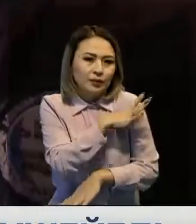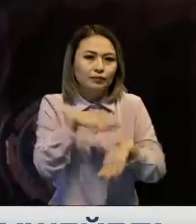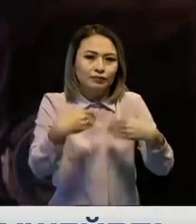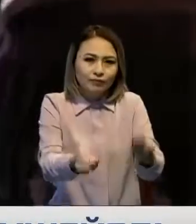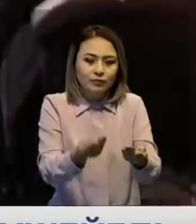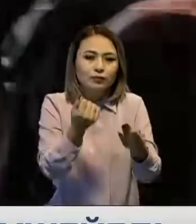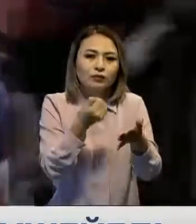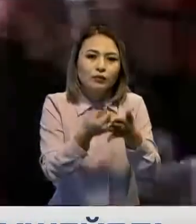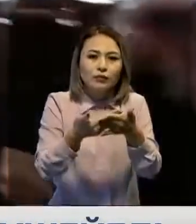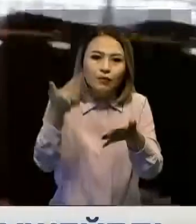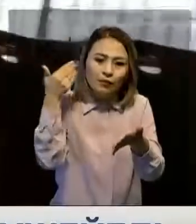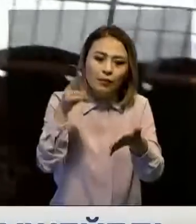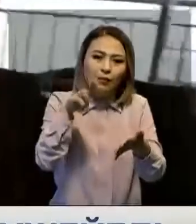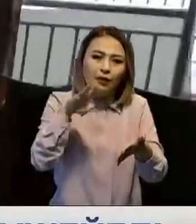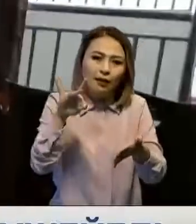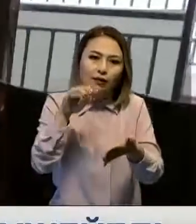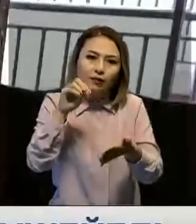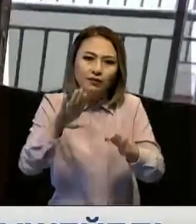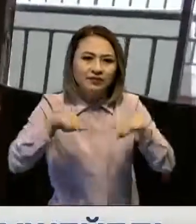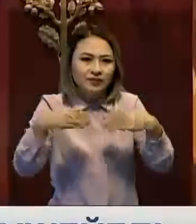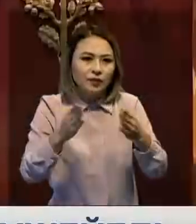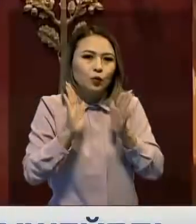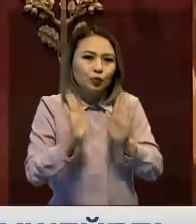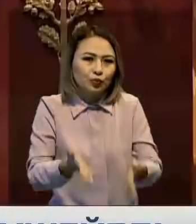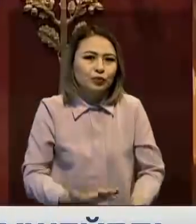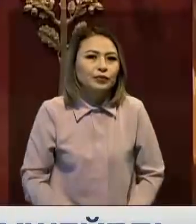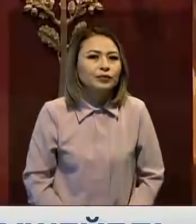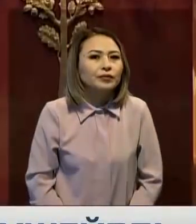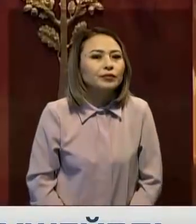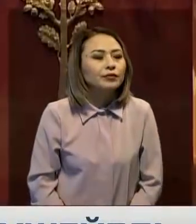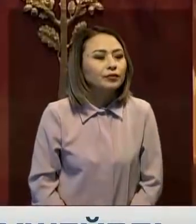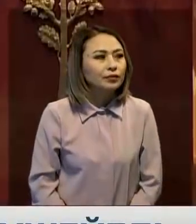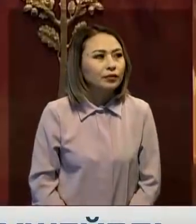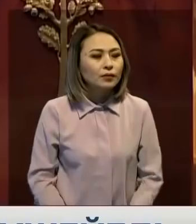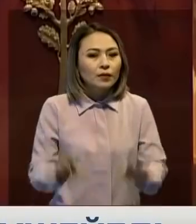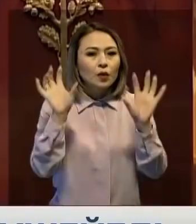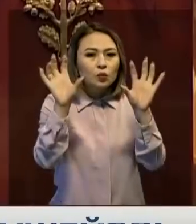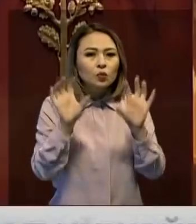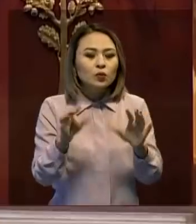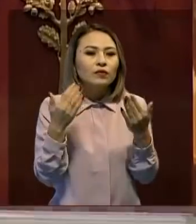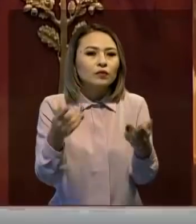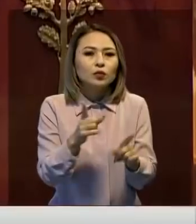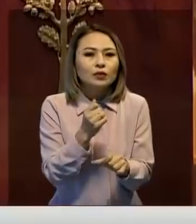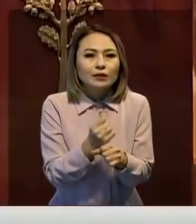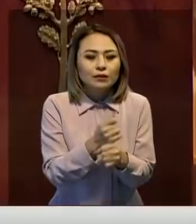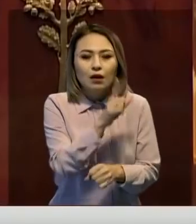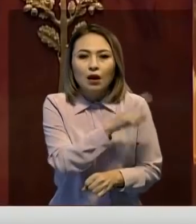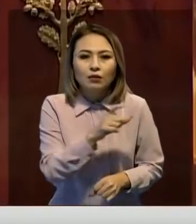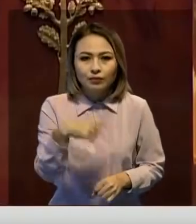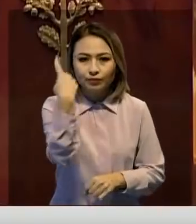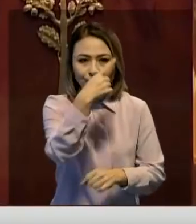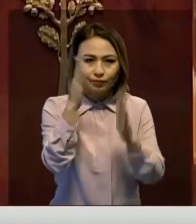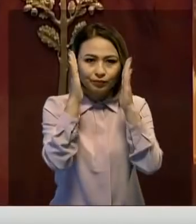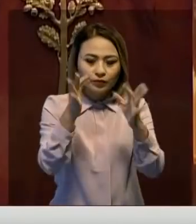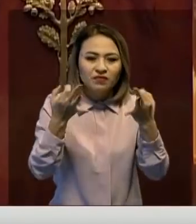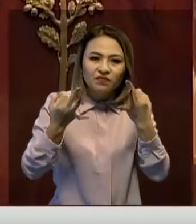Бұған дейін құжат ПТРТС тапсырғандарға берілетін. Занның мақсаты азаматтарымыздың жеке және ұжымдық